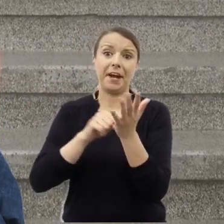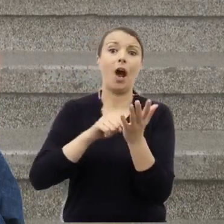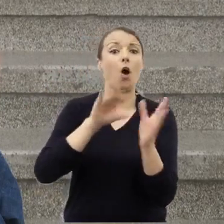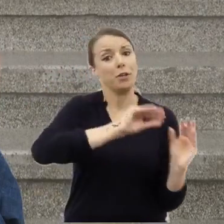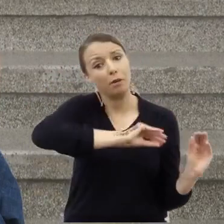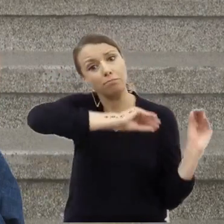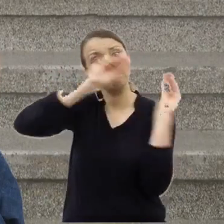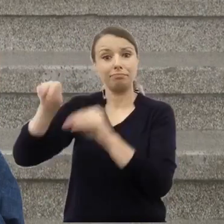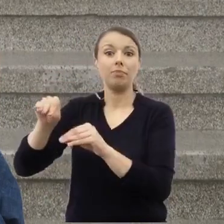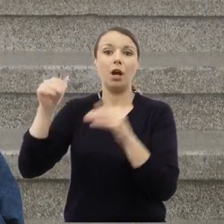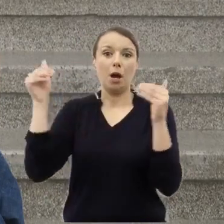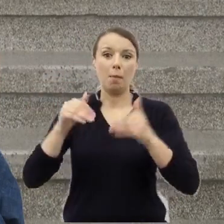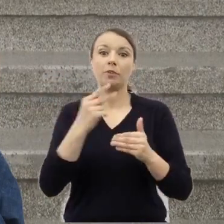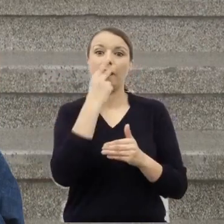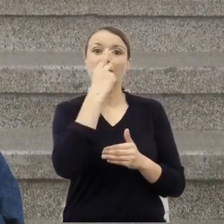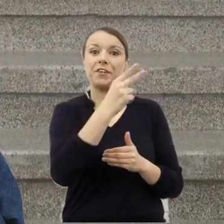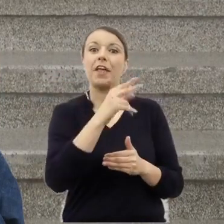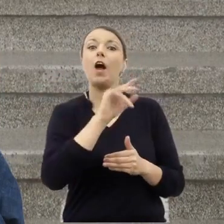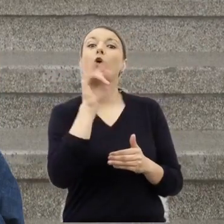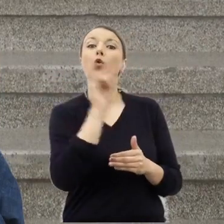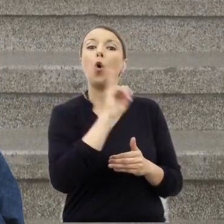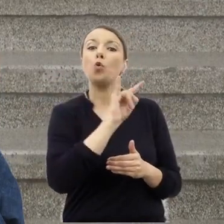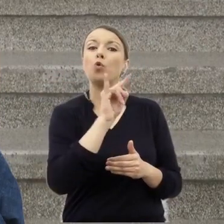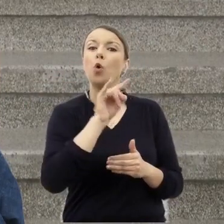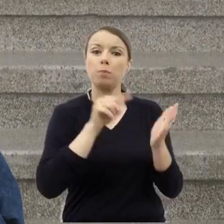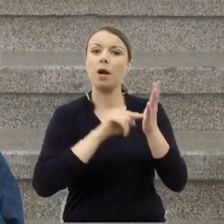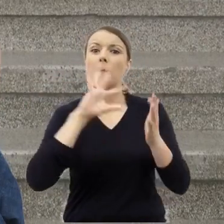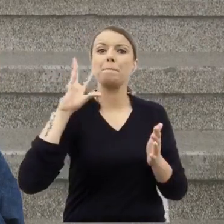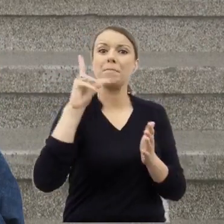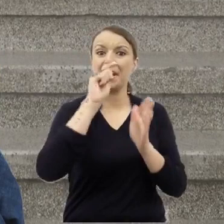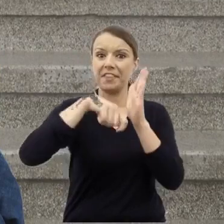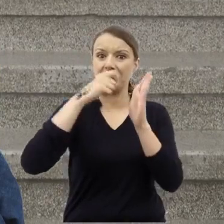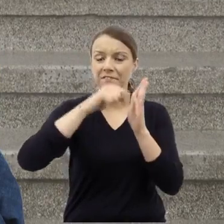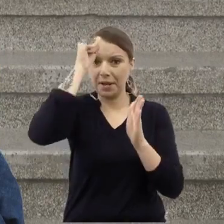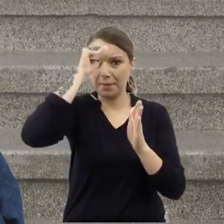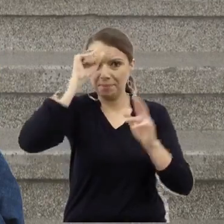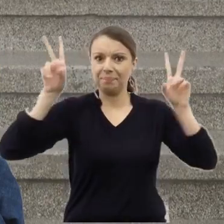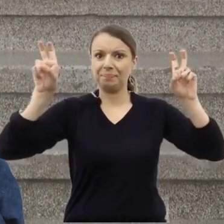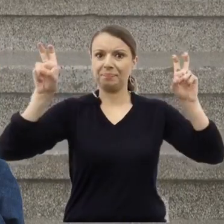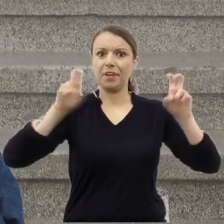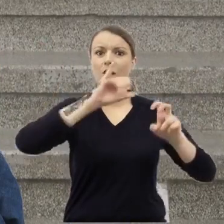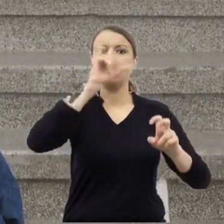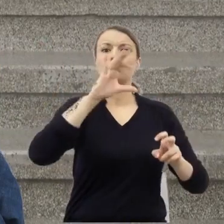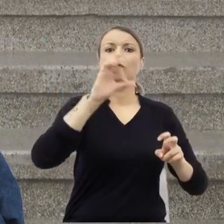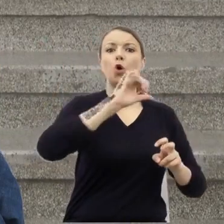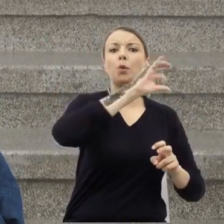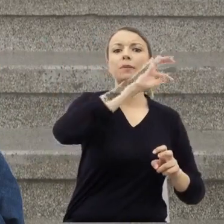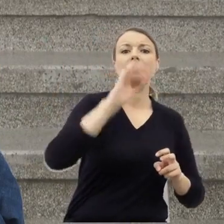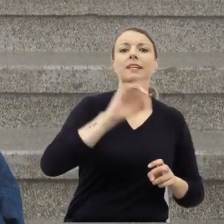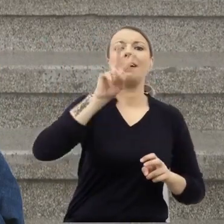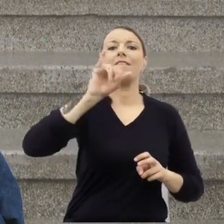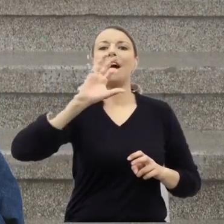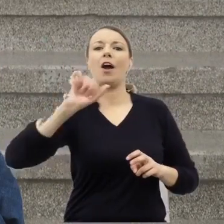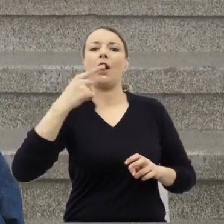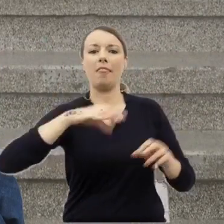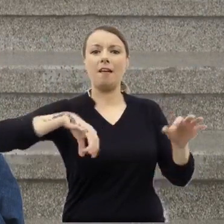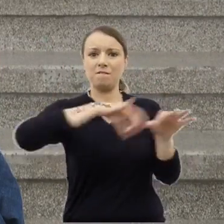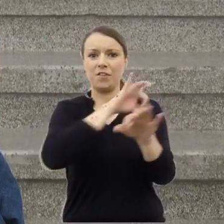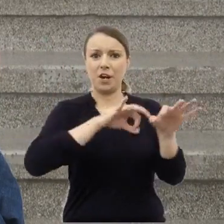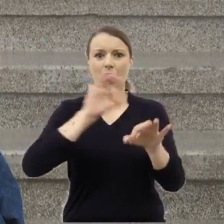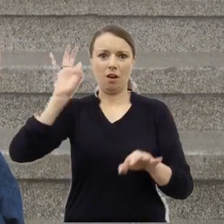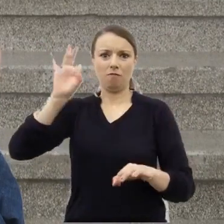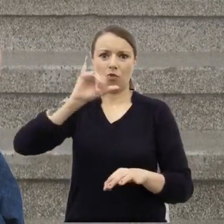film pod tytułem Joe's Violin o skrzypcach, które podarował pewnej młodej